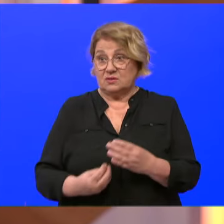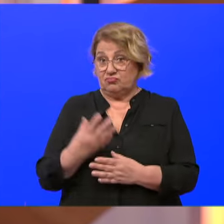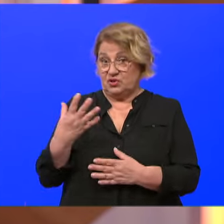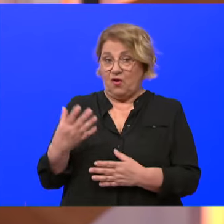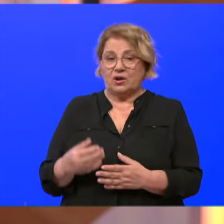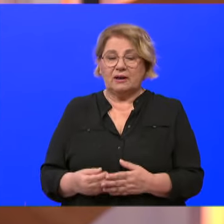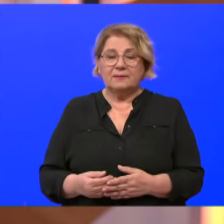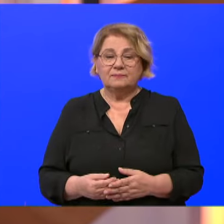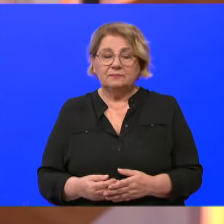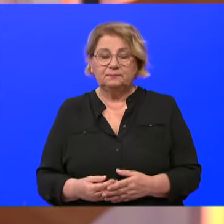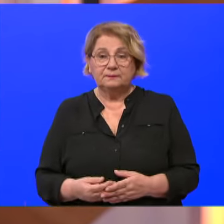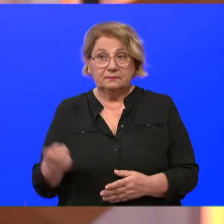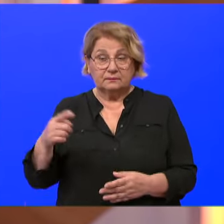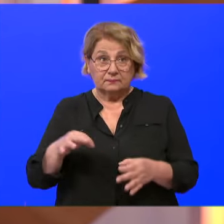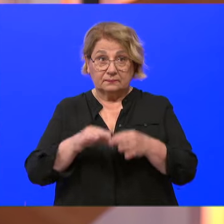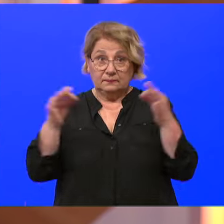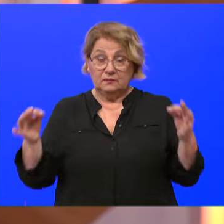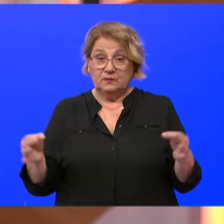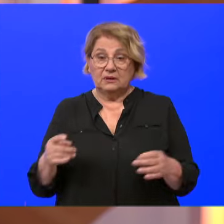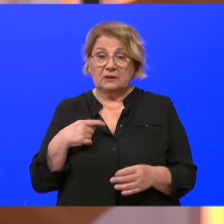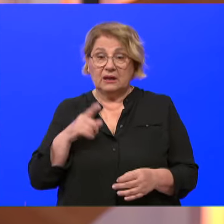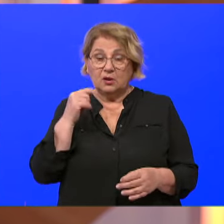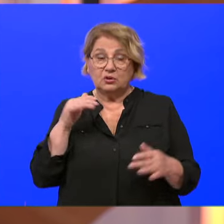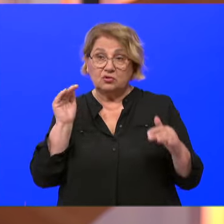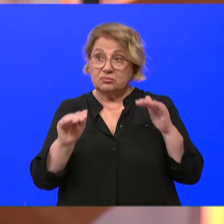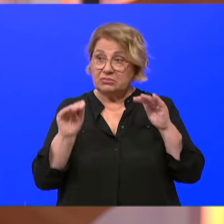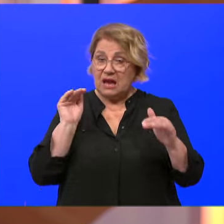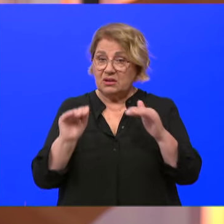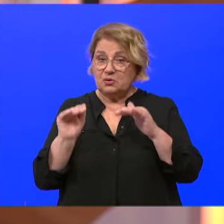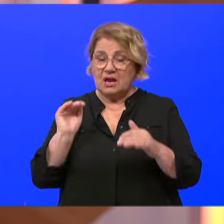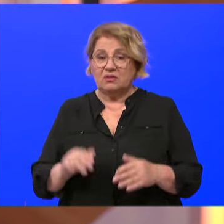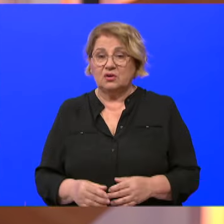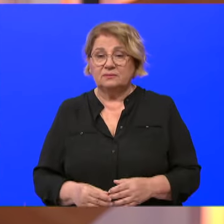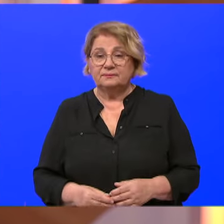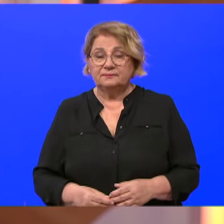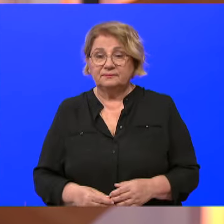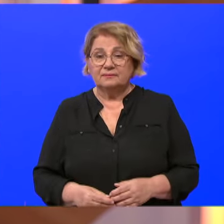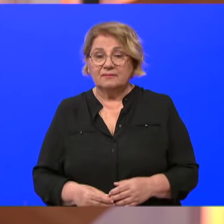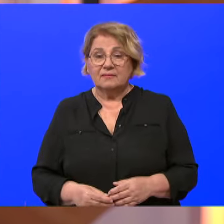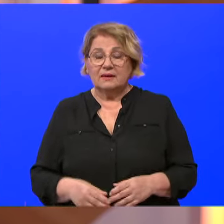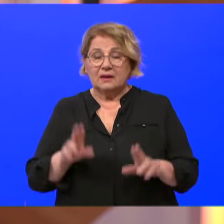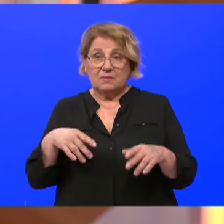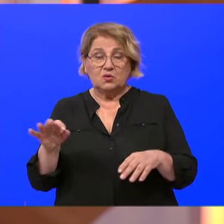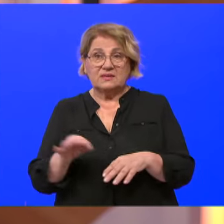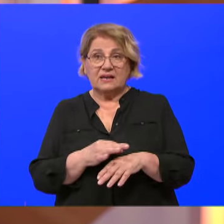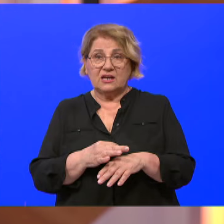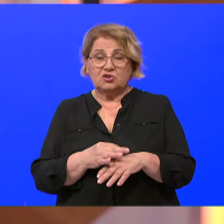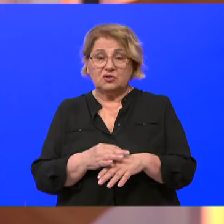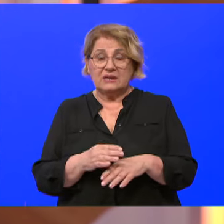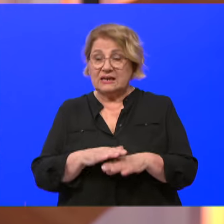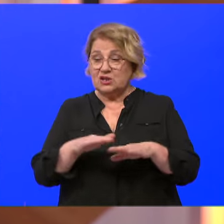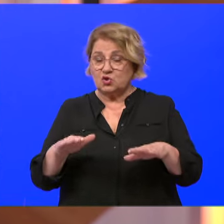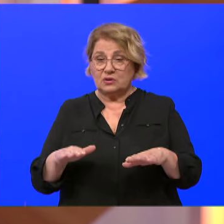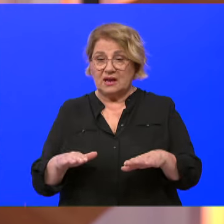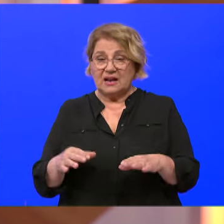kad smo se pojavili i izašli u javnost, nama su se ljudi počeli javljati. Ali mi imamo sreću jer smo na kopnu.